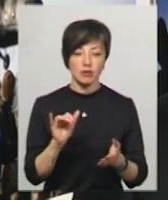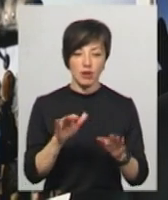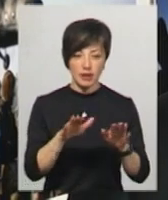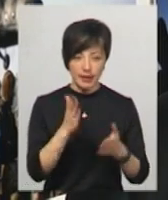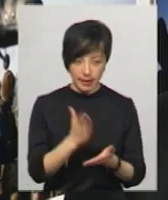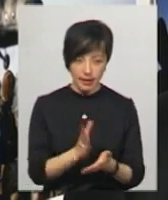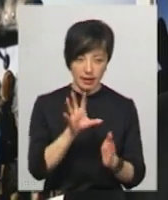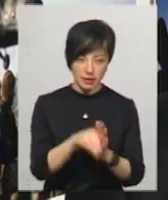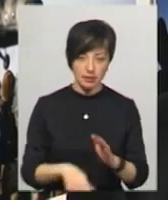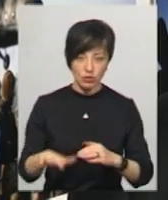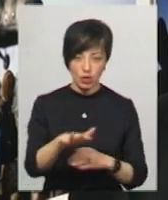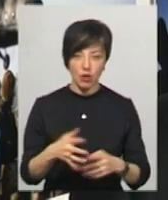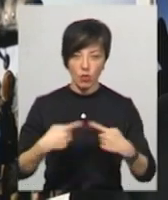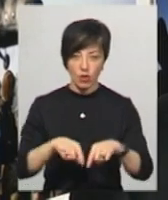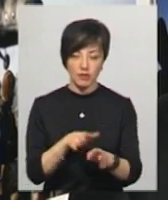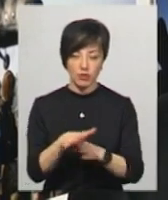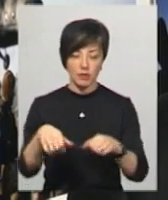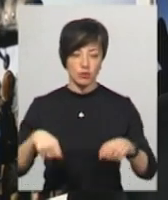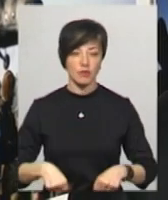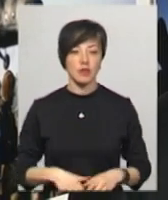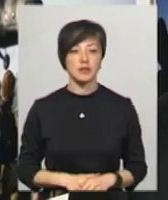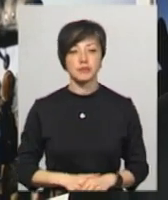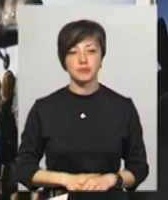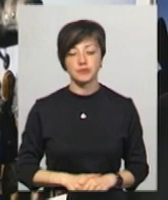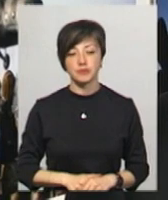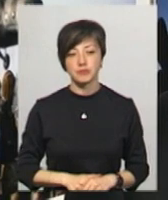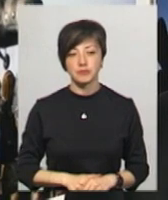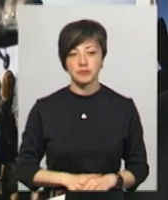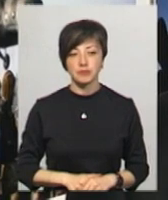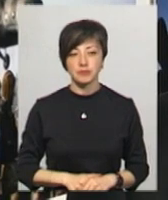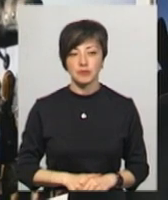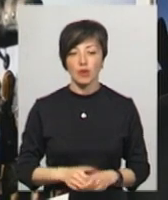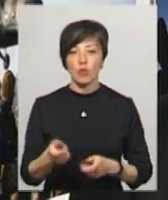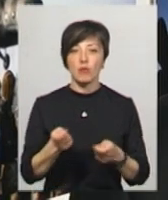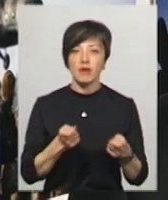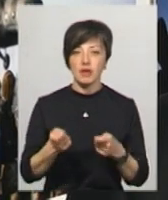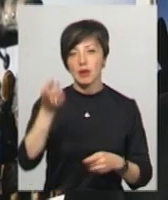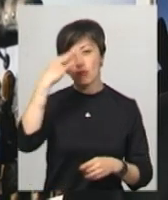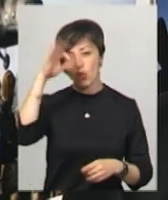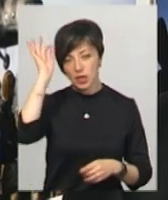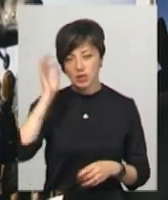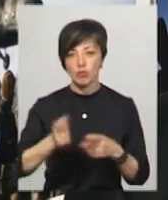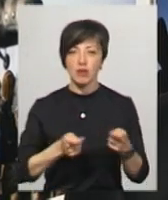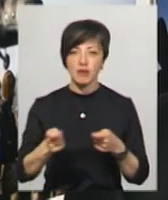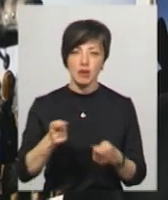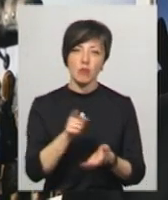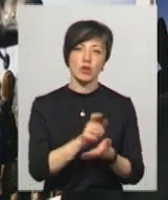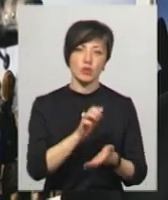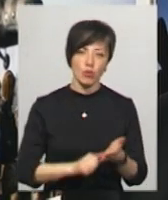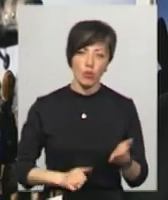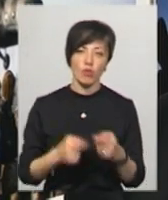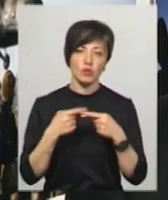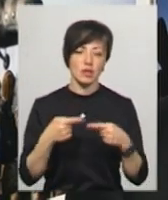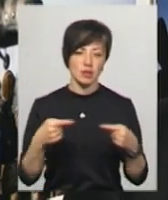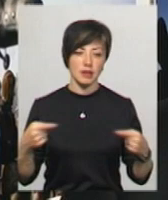територіальні органи виконавчої влади. Тобто це управління поліції, управління податкової